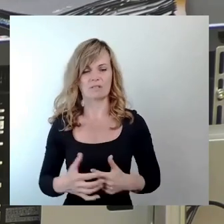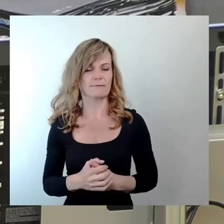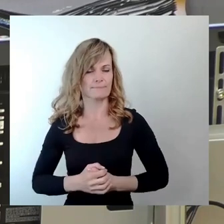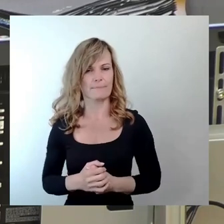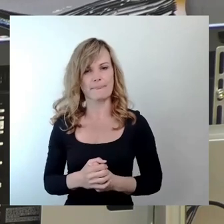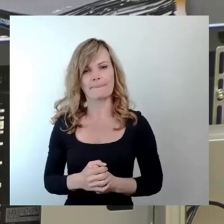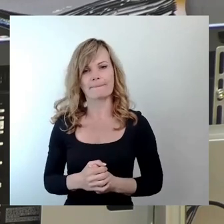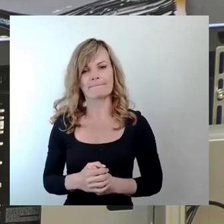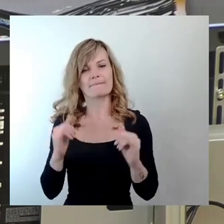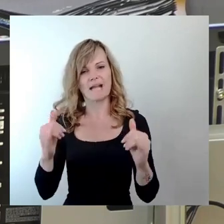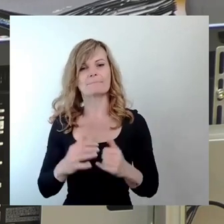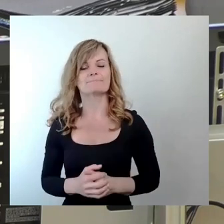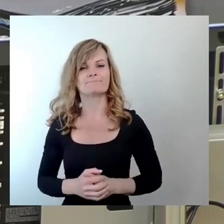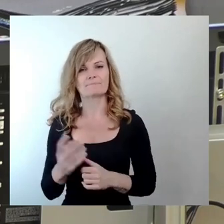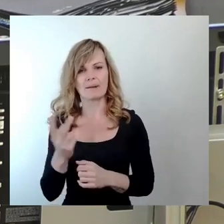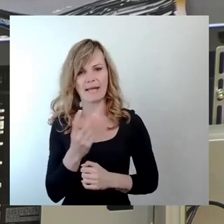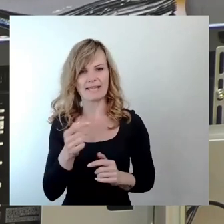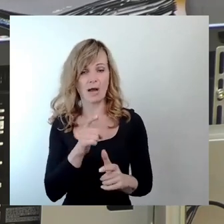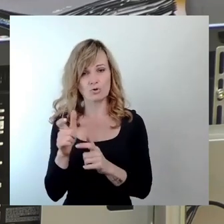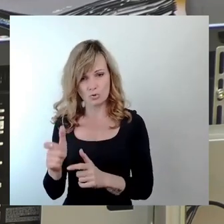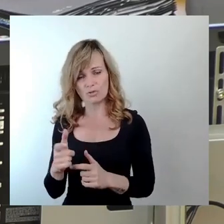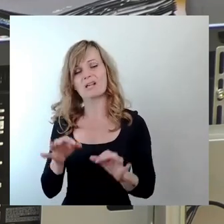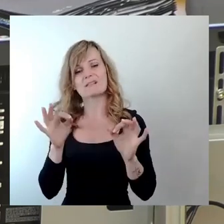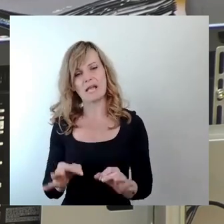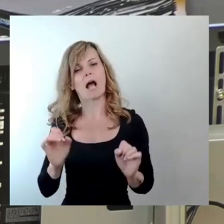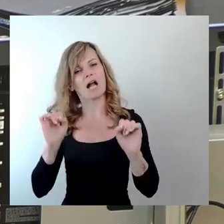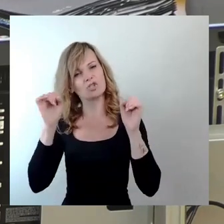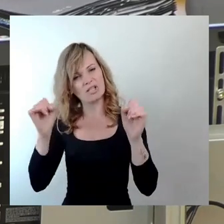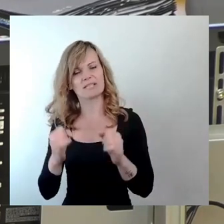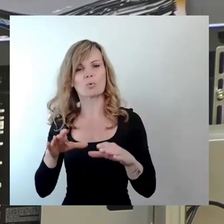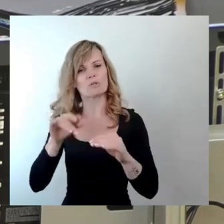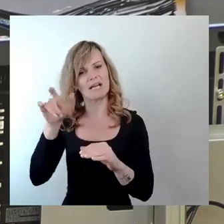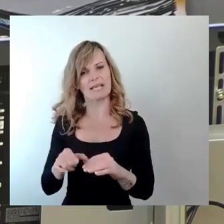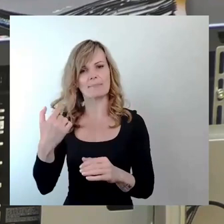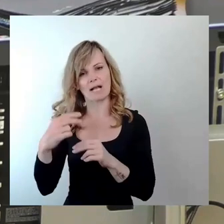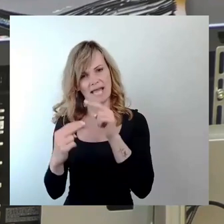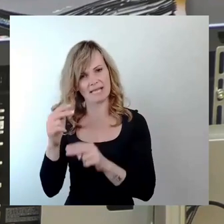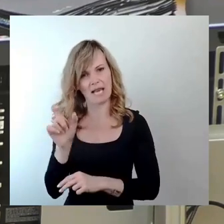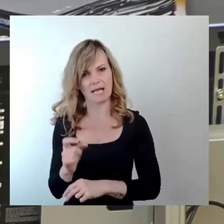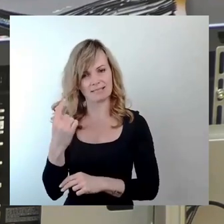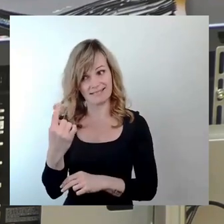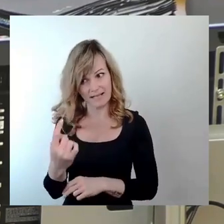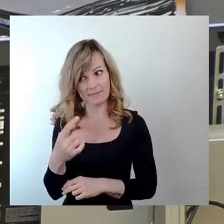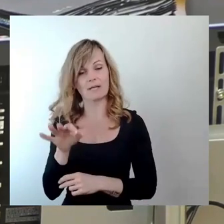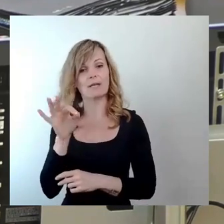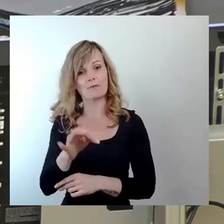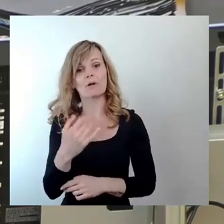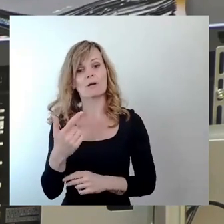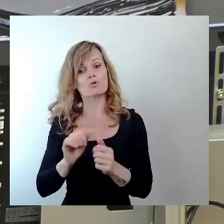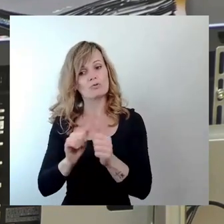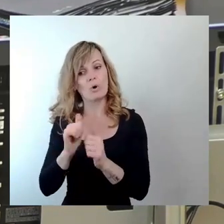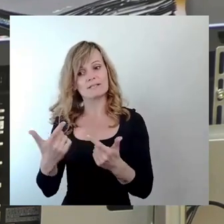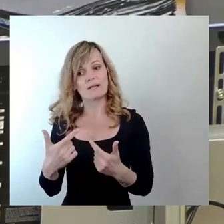Ja, wir haben in beiden Ausschüssen einen sehr engagierten Unternehmer kennengelernt, der sich hier für eine Sportanlage einsetzt. Und